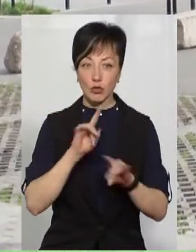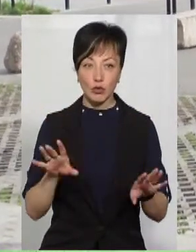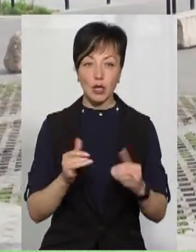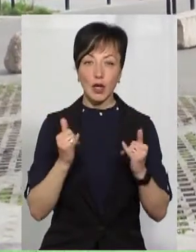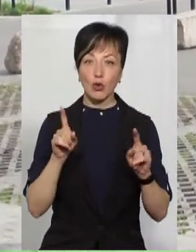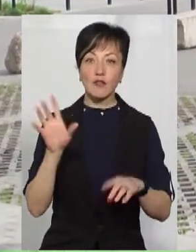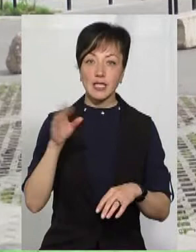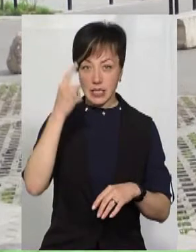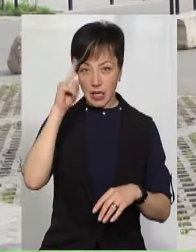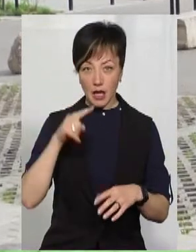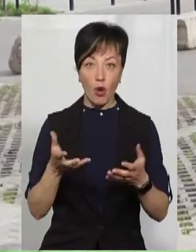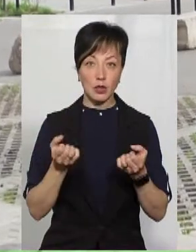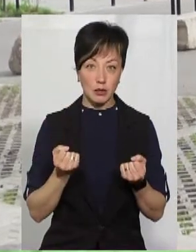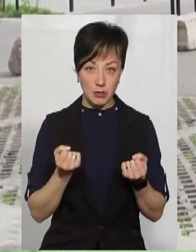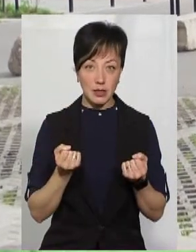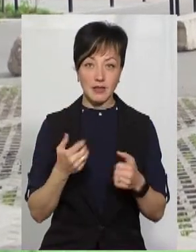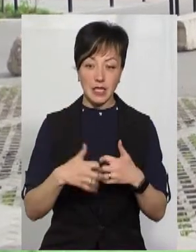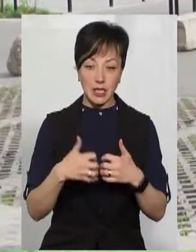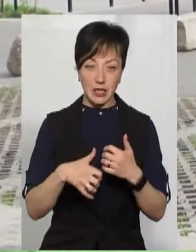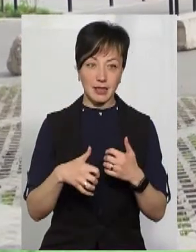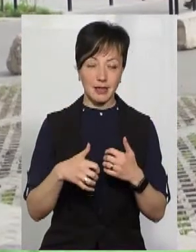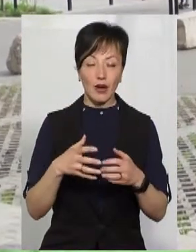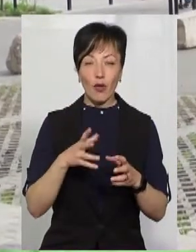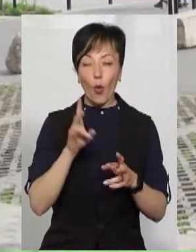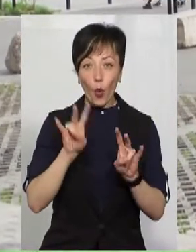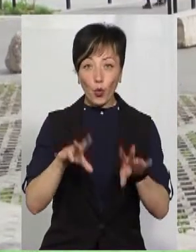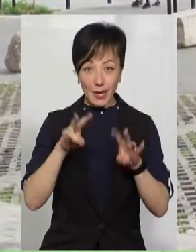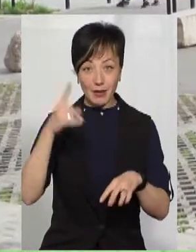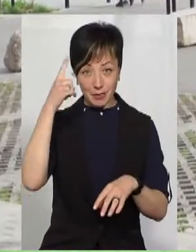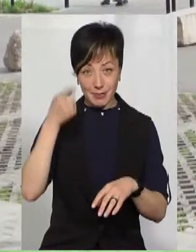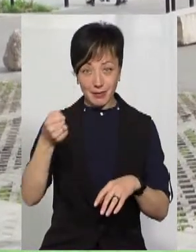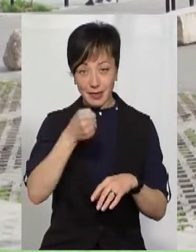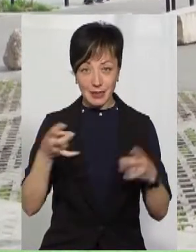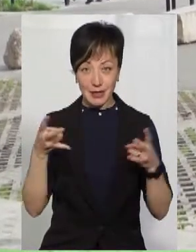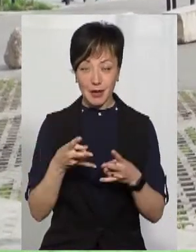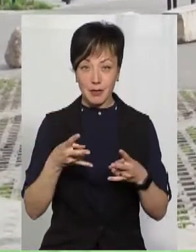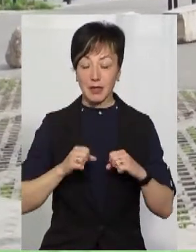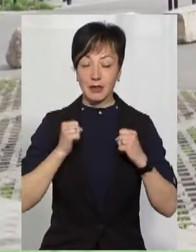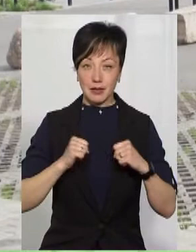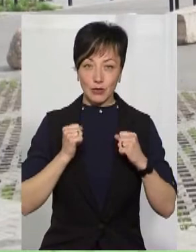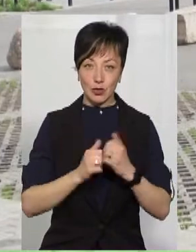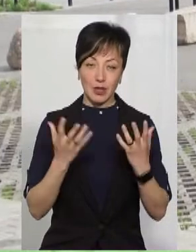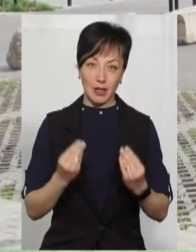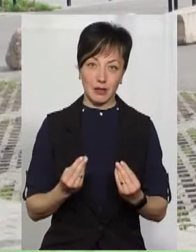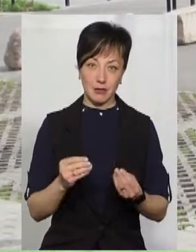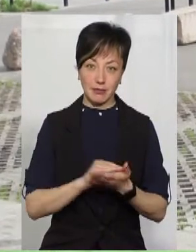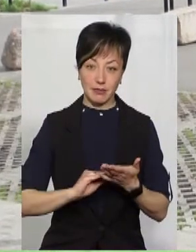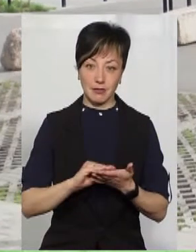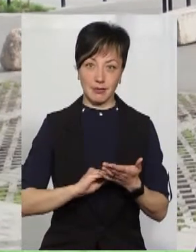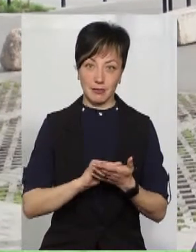Для того, щоб всі ці знання отримати всередині голови тої дитини, то треба буде прикладати також щоденних зусиль.